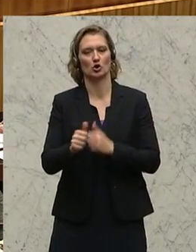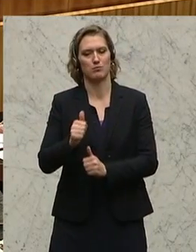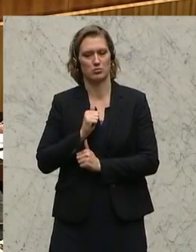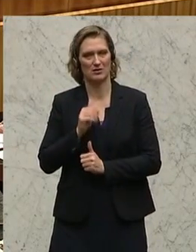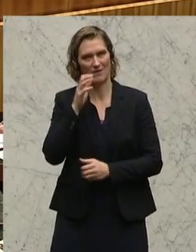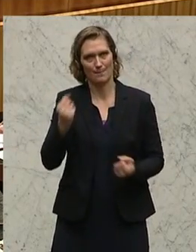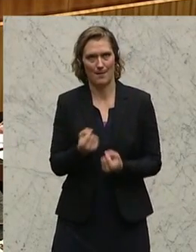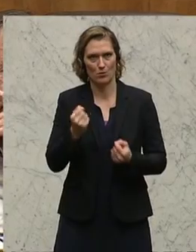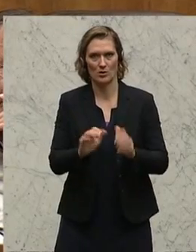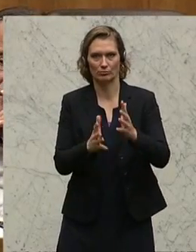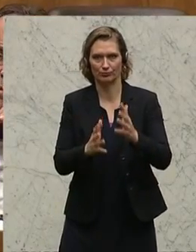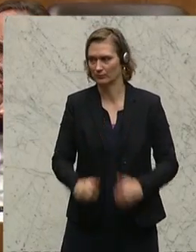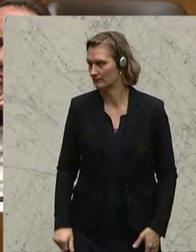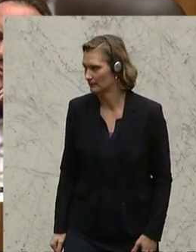Bundesheer.